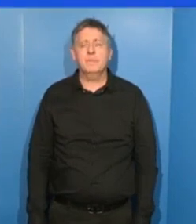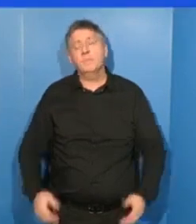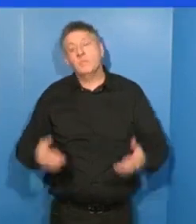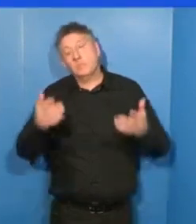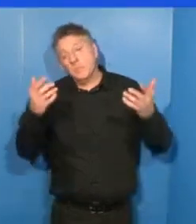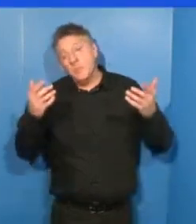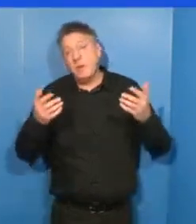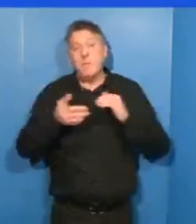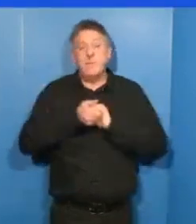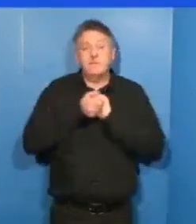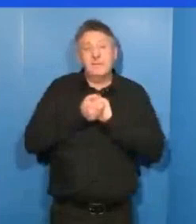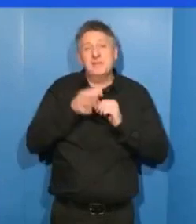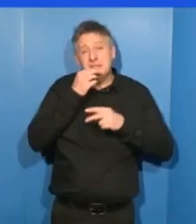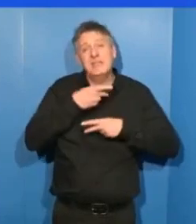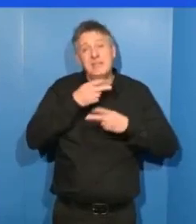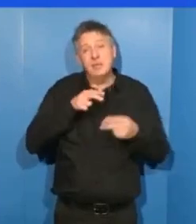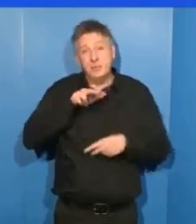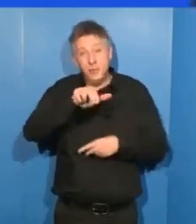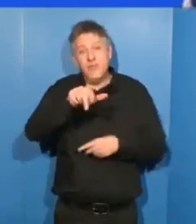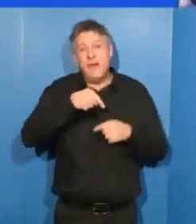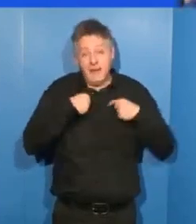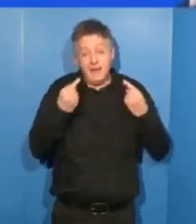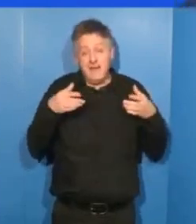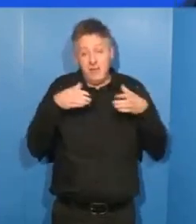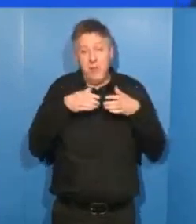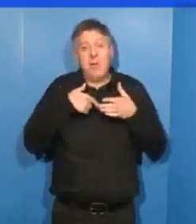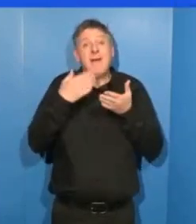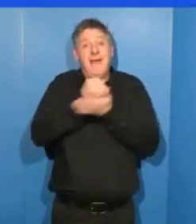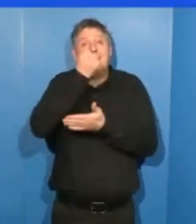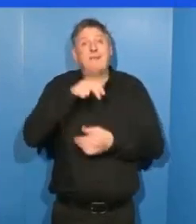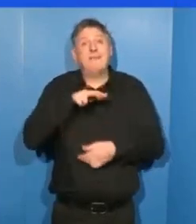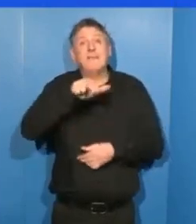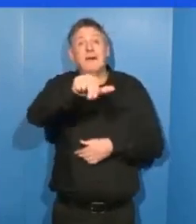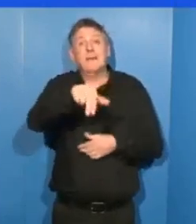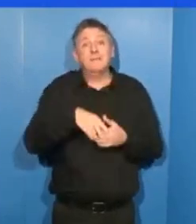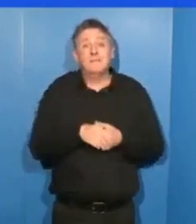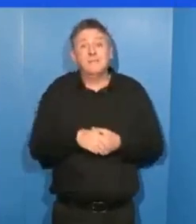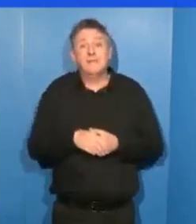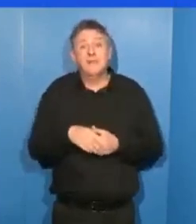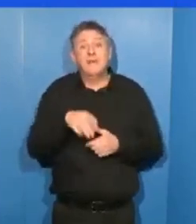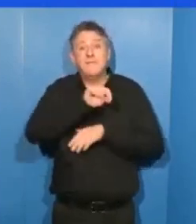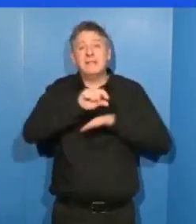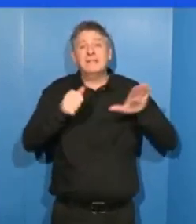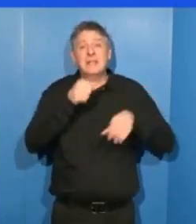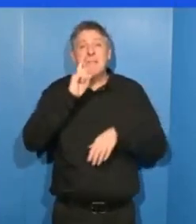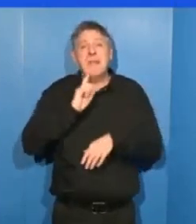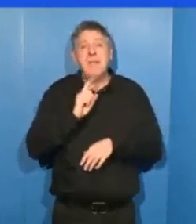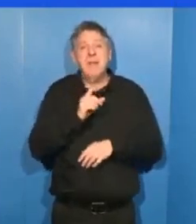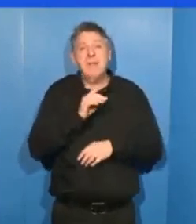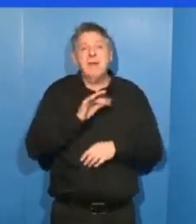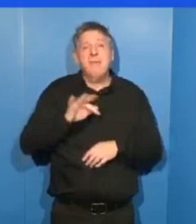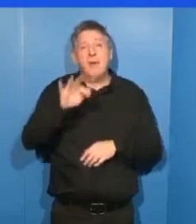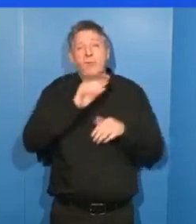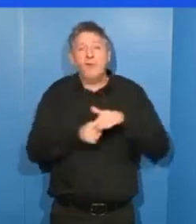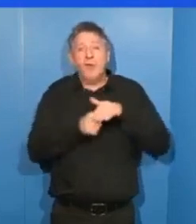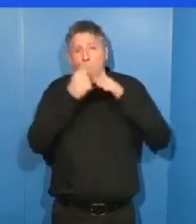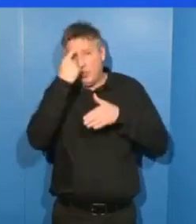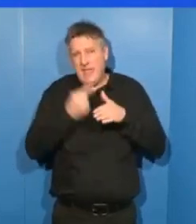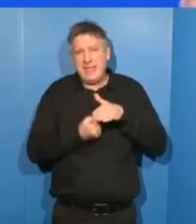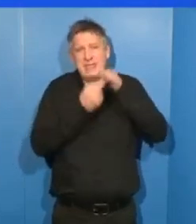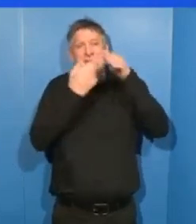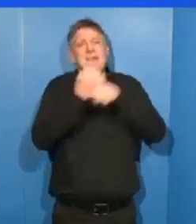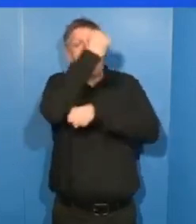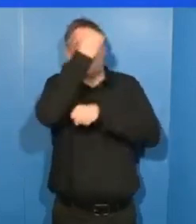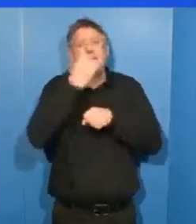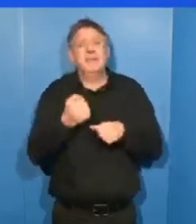Alors, vous le dis, mes amis, nous allons l'emporter. En France, en arrivant en tête le 26 mai prochain, en Europe, avec nos alliés